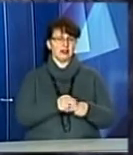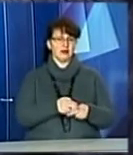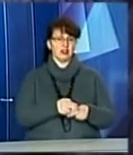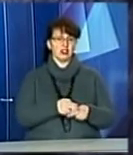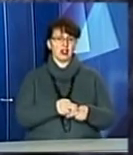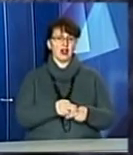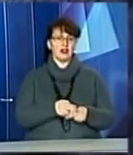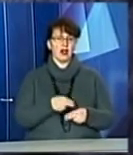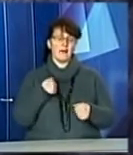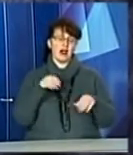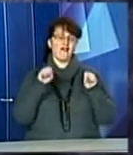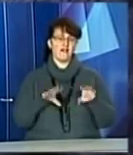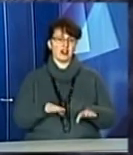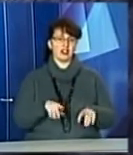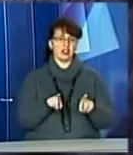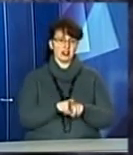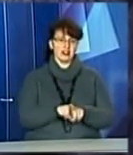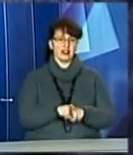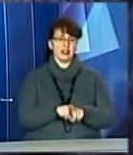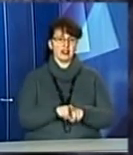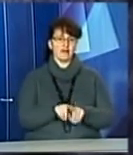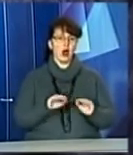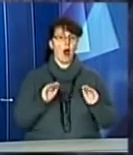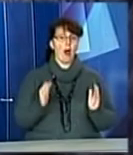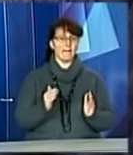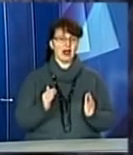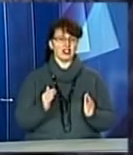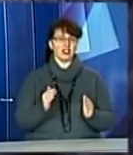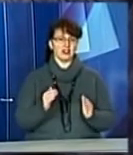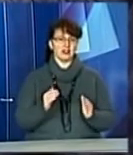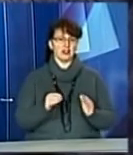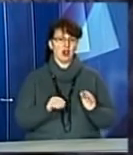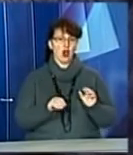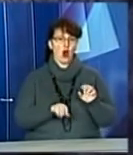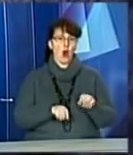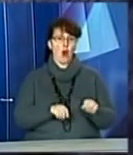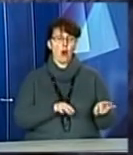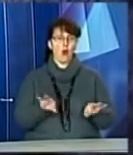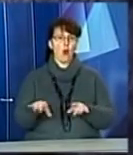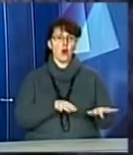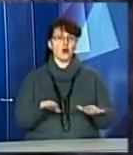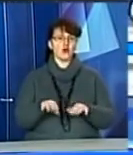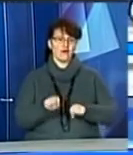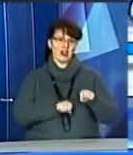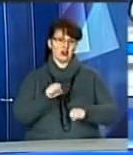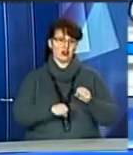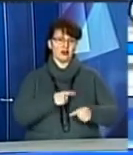таким чином обмежити транзитний рух велосипедистів через парк.